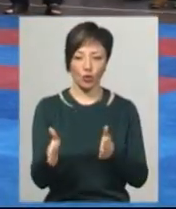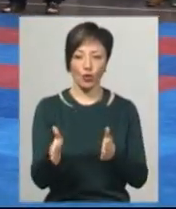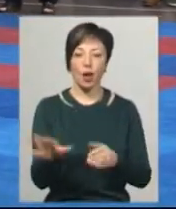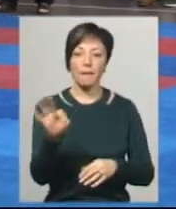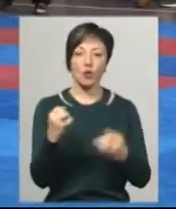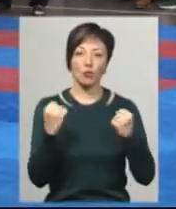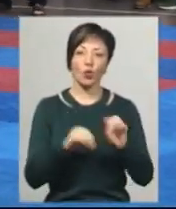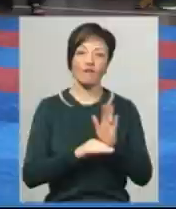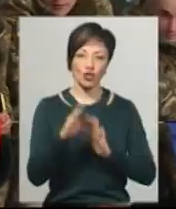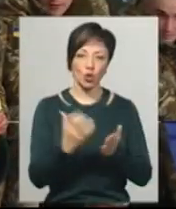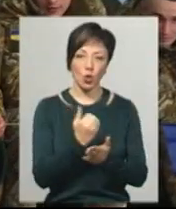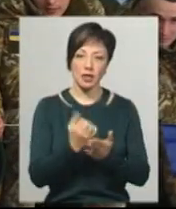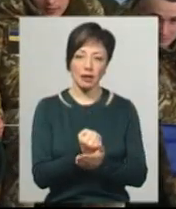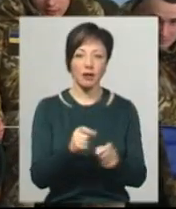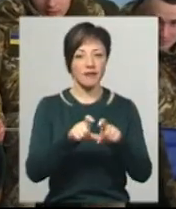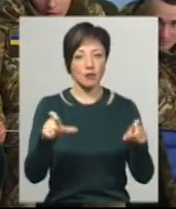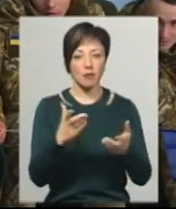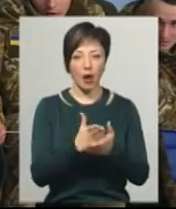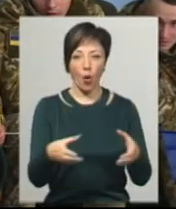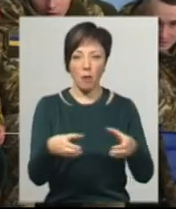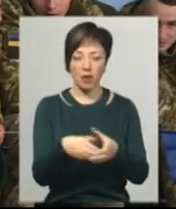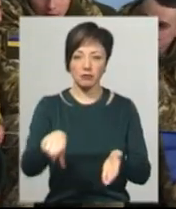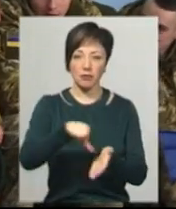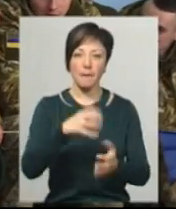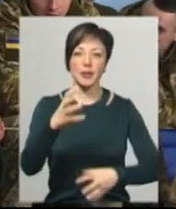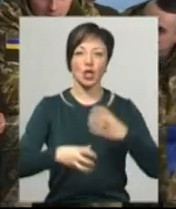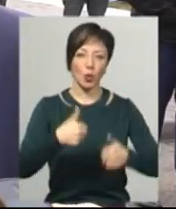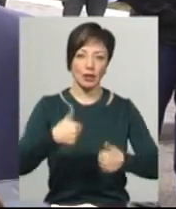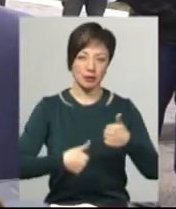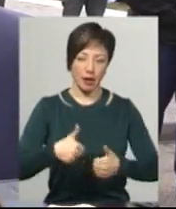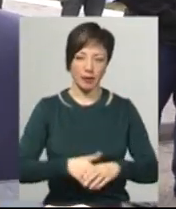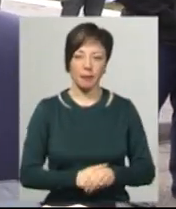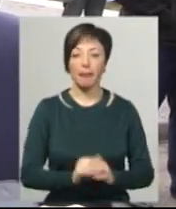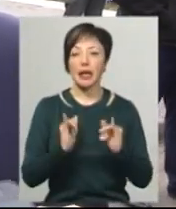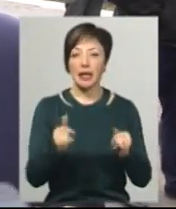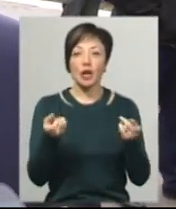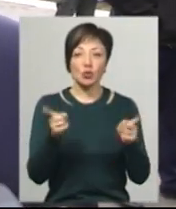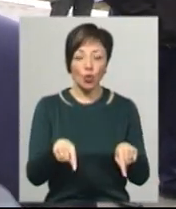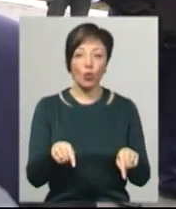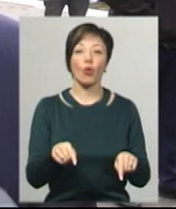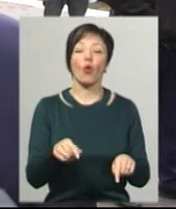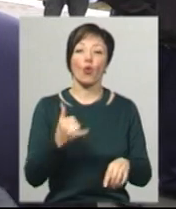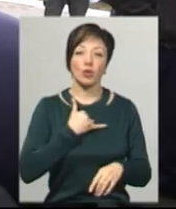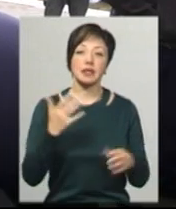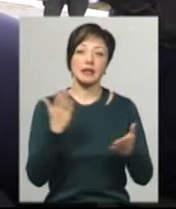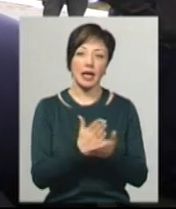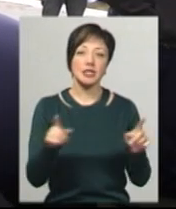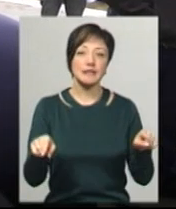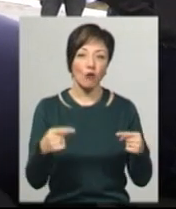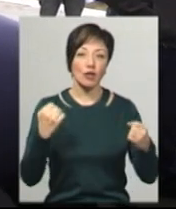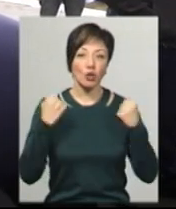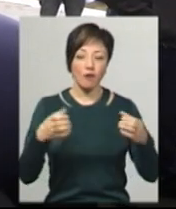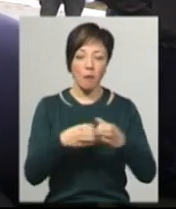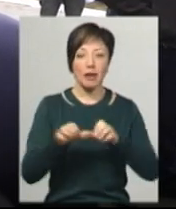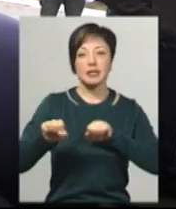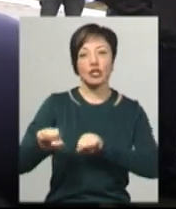Стосовно спорту вищих досягнень, то відомство має команду, яка бере участь у міжнародних змаганнях. Для цього в нас створена спортивна команда, яка